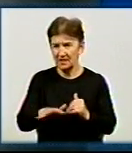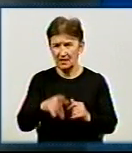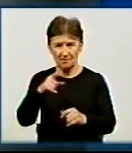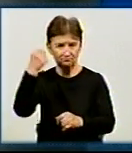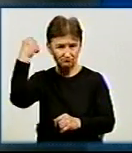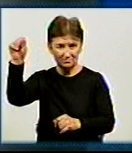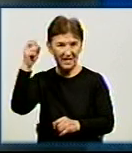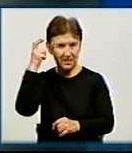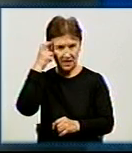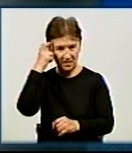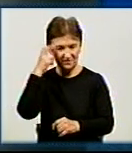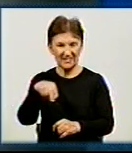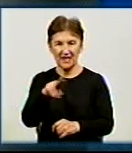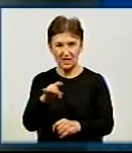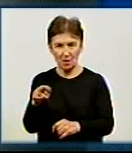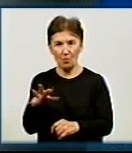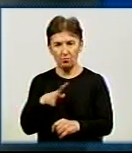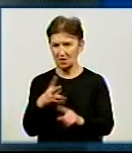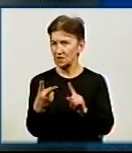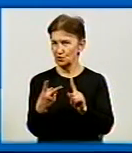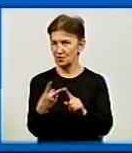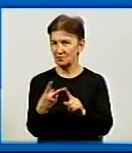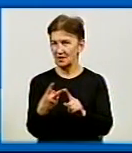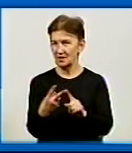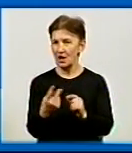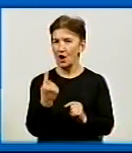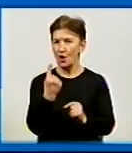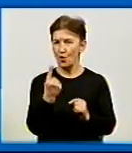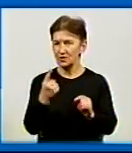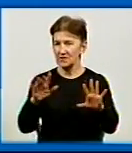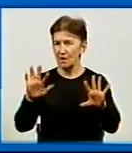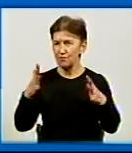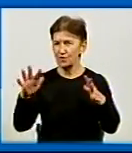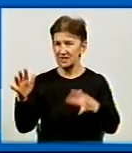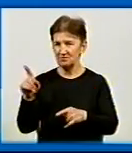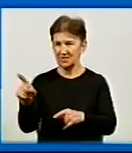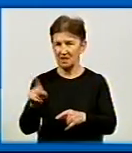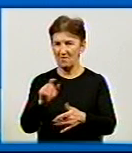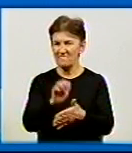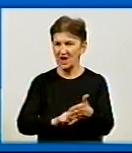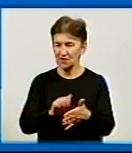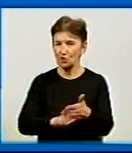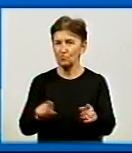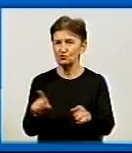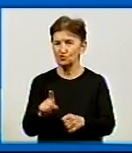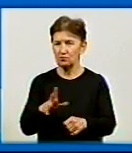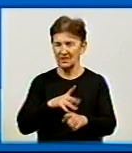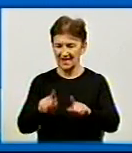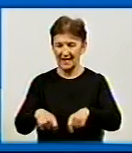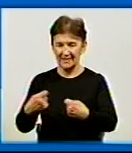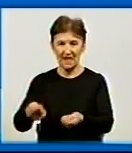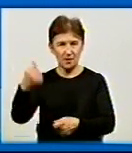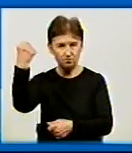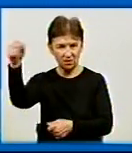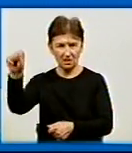київське «Динамо» і була другою. Слухайте, принаймні, одна подія може слугувати тим головним фактором, який приніс перемогу ФК